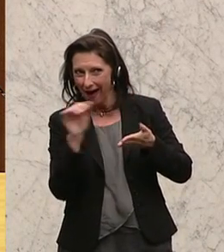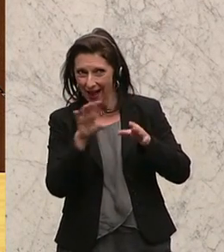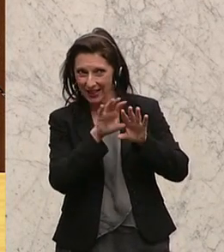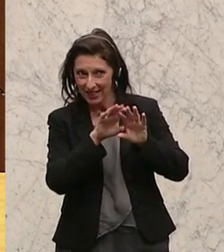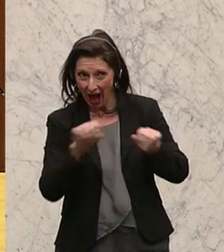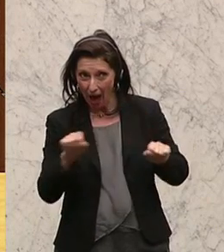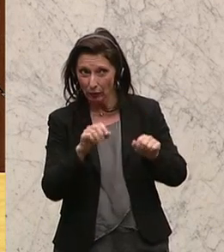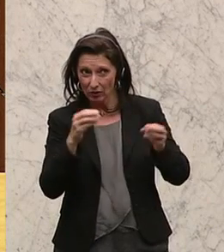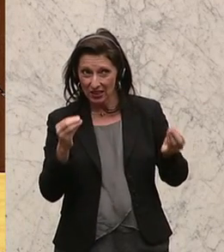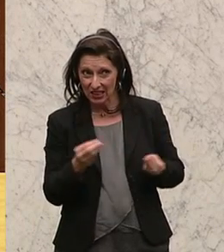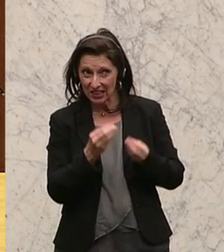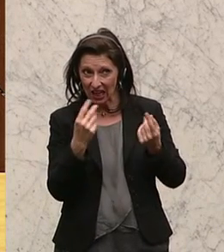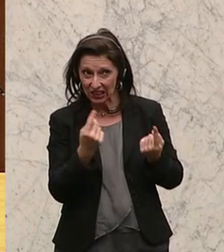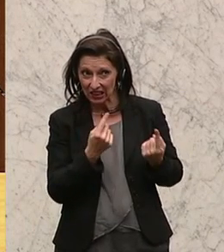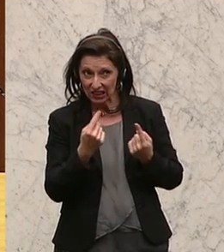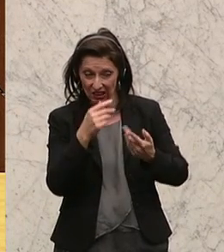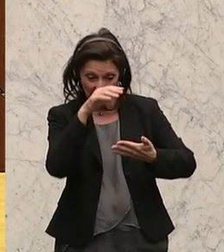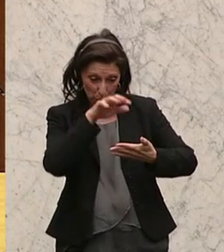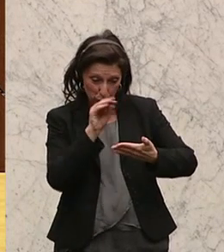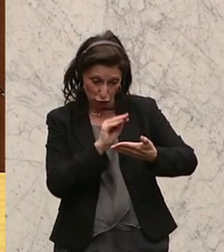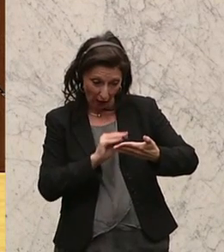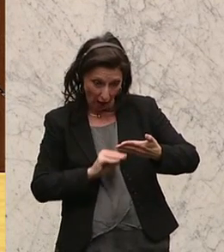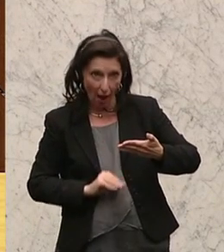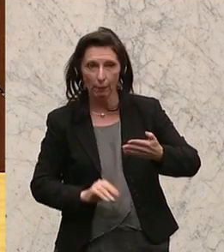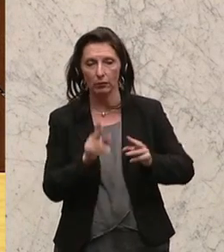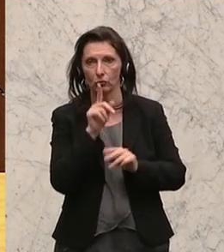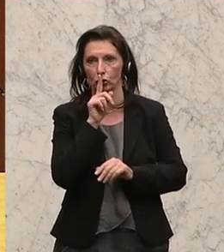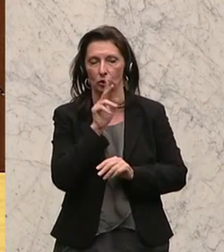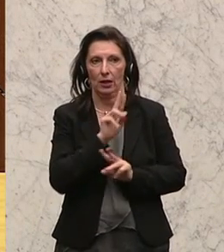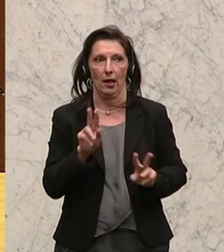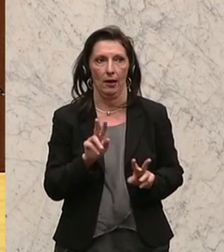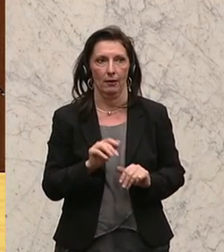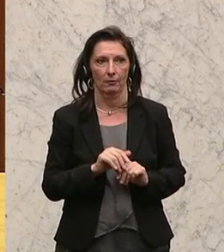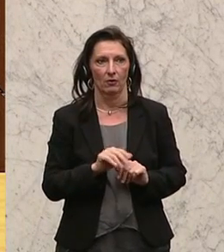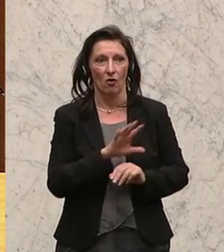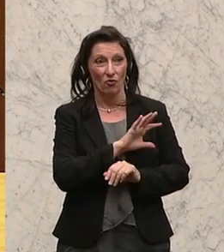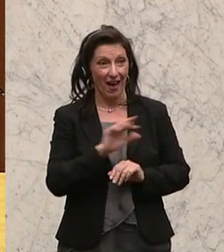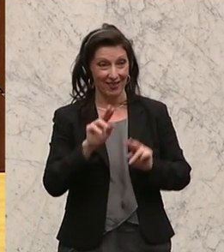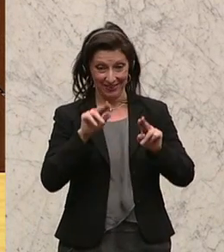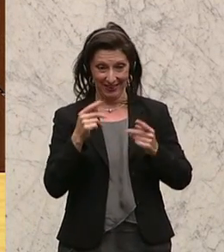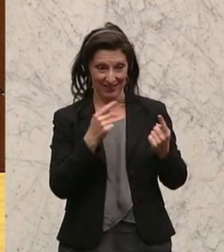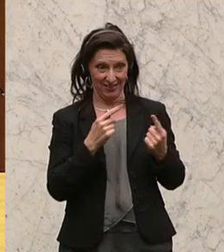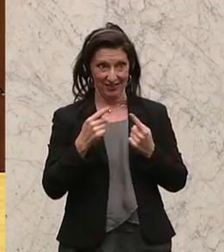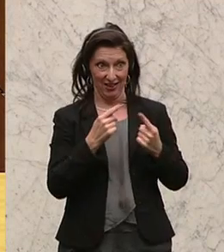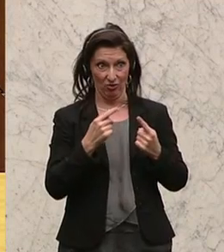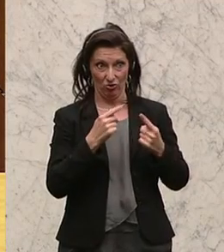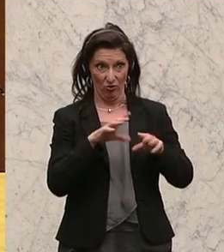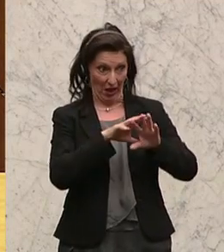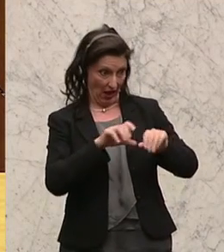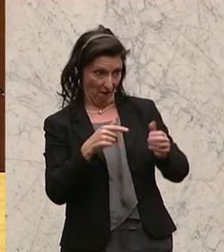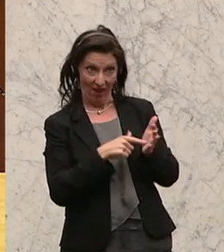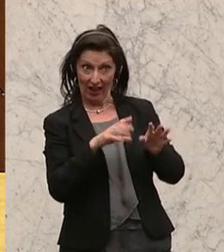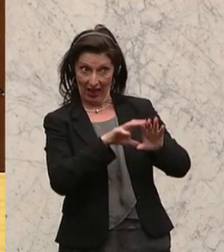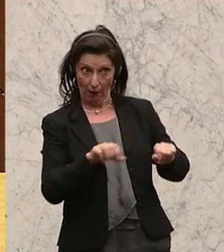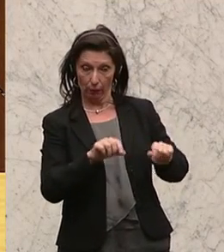Sachverhalte stillschweigend bewahrt wird. Und dass alle Rechtsverhältnisse, die durch das Abkommen entstanden sind, auch weiterhin Gültigkeit haben.